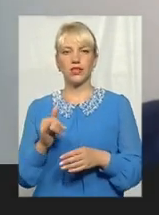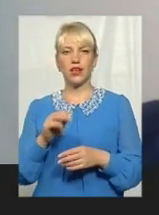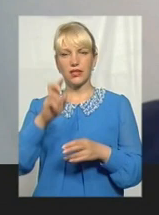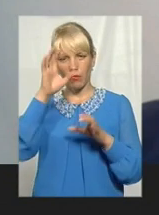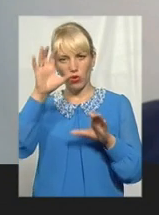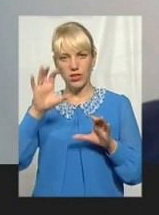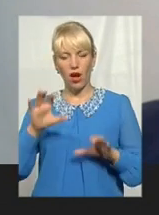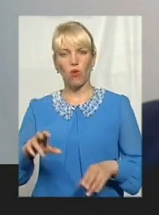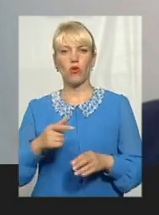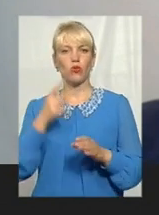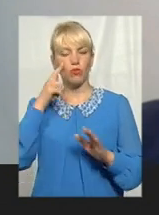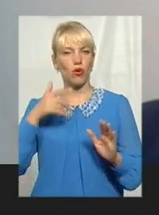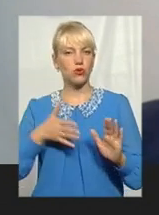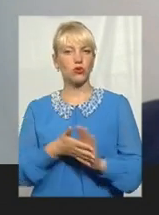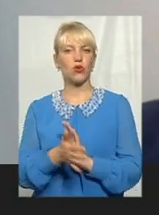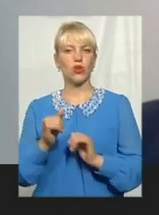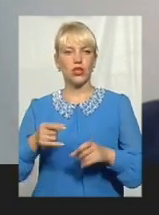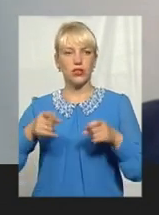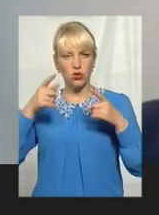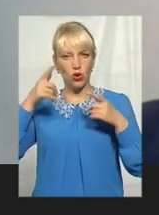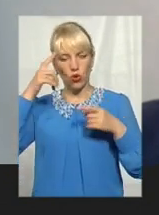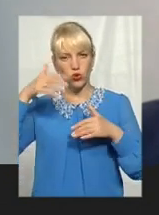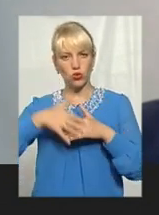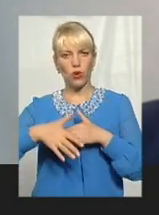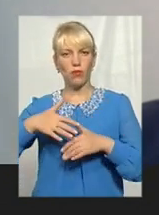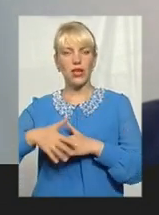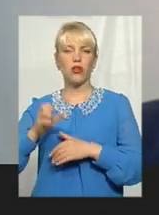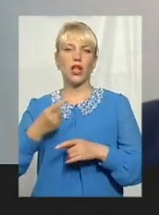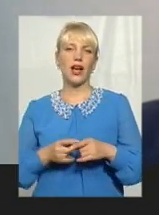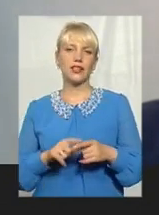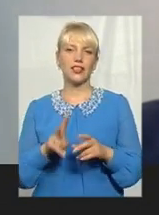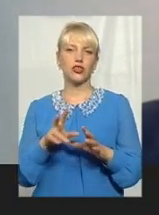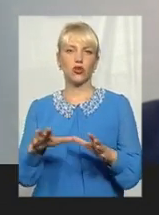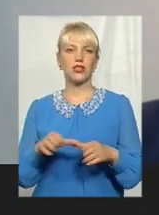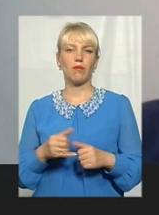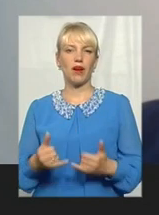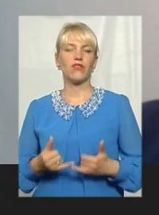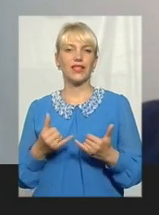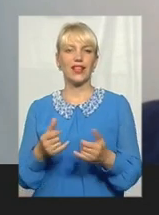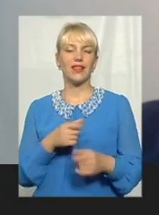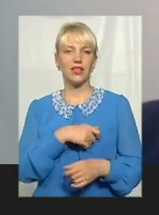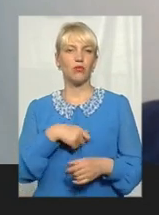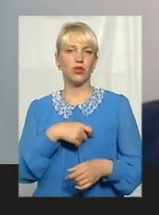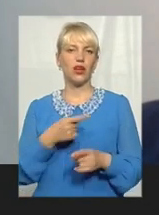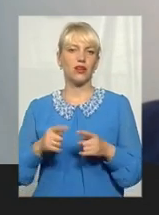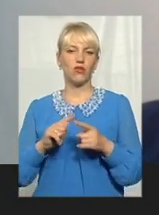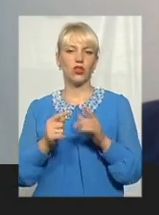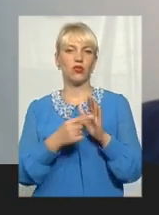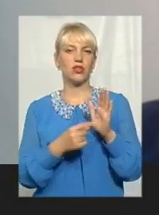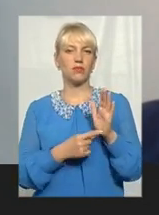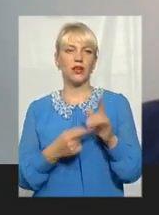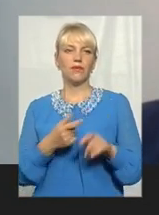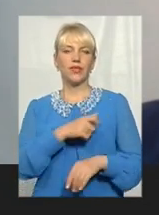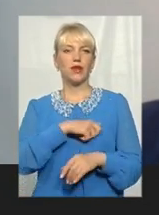закону, прозоро і зрозуміло. А ті, які забрали для депутатів, вони розподіляються, власне,